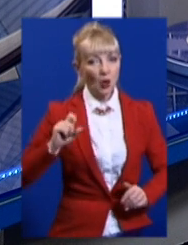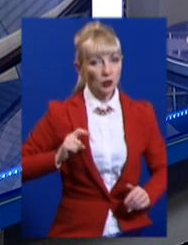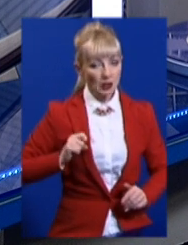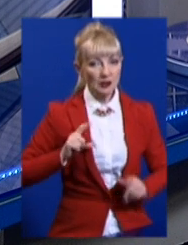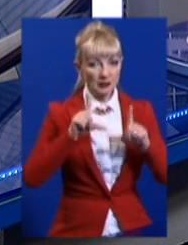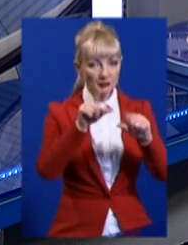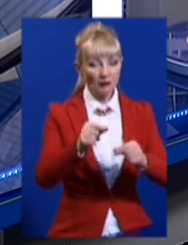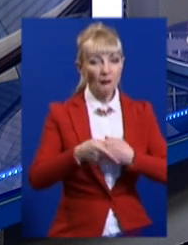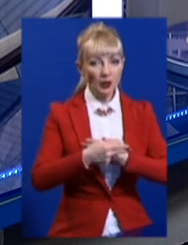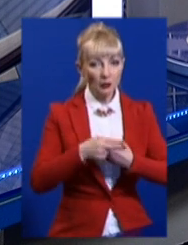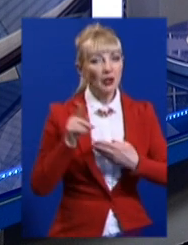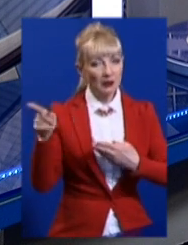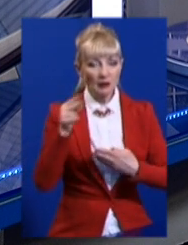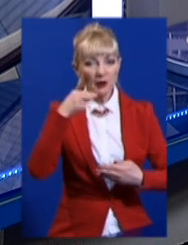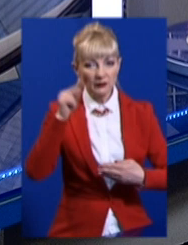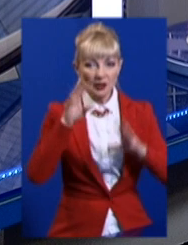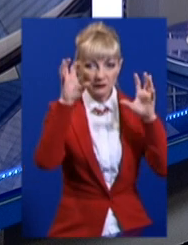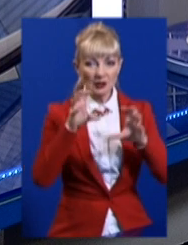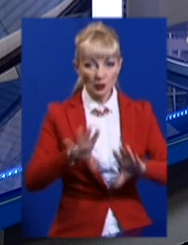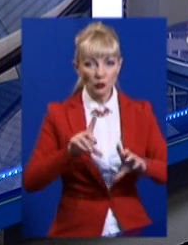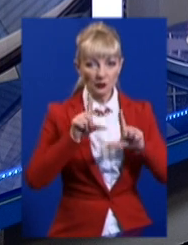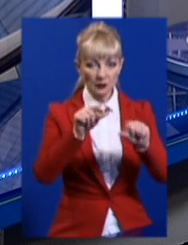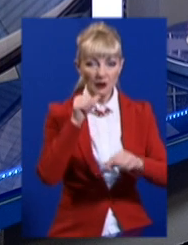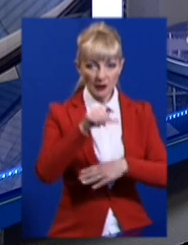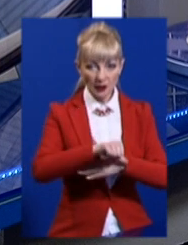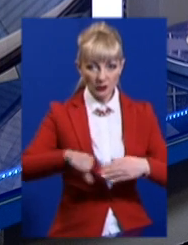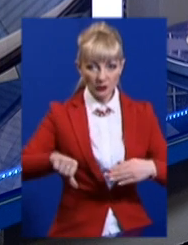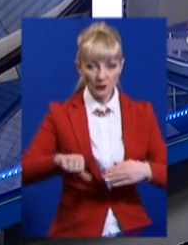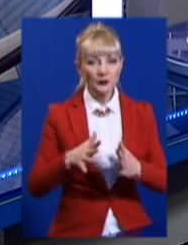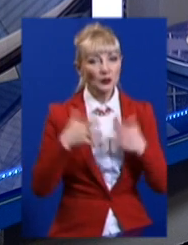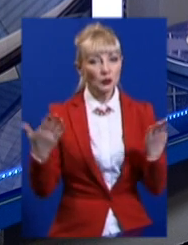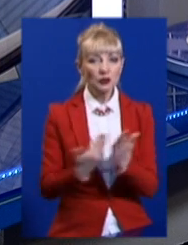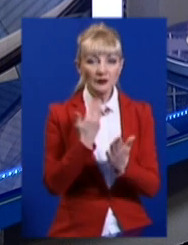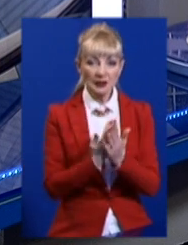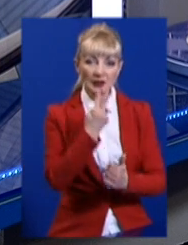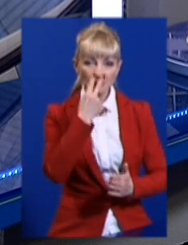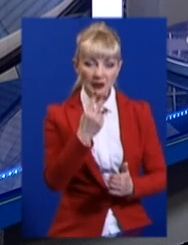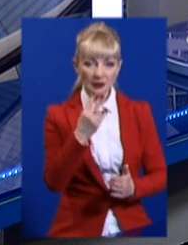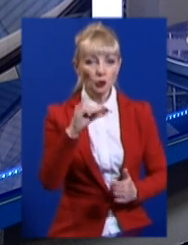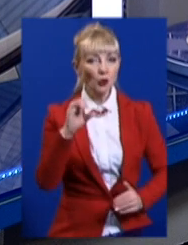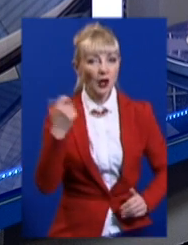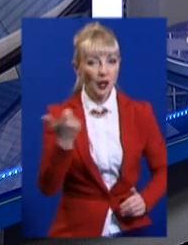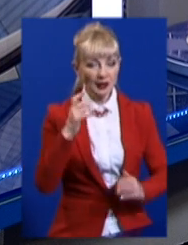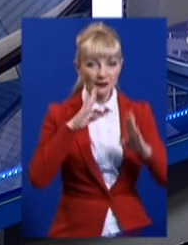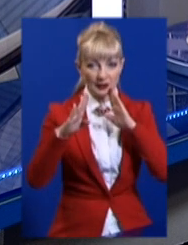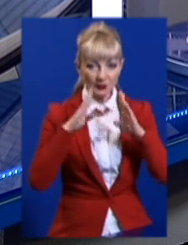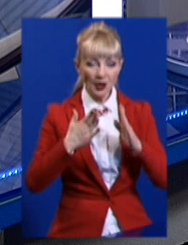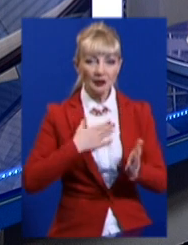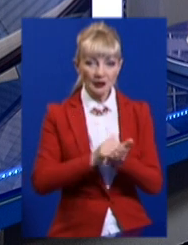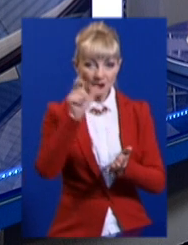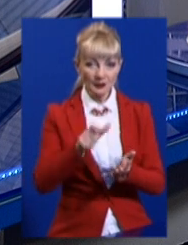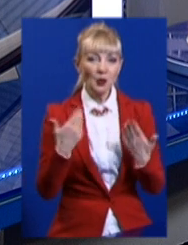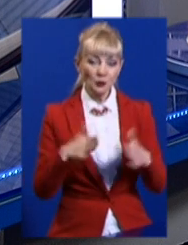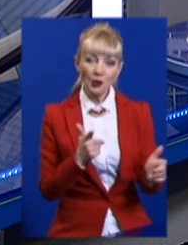звинувачують у незаконному перетині кордону. Більше новин ви знайдете на сторінці ЮАХарківу у Фейсбук. Наші